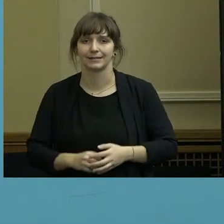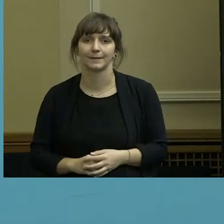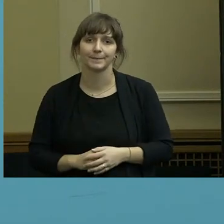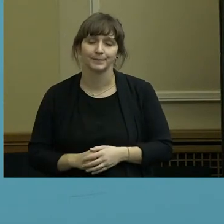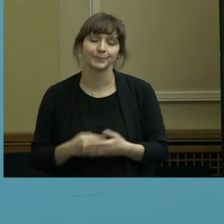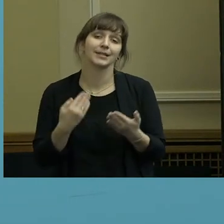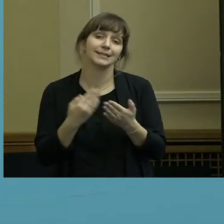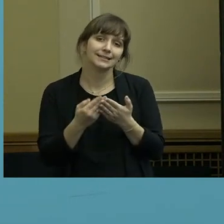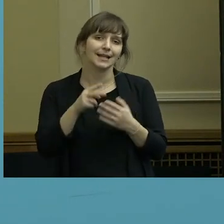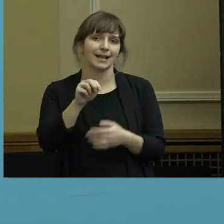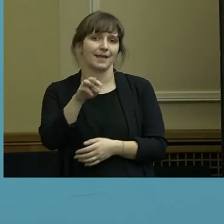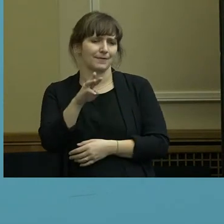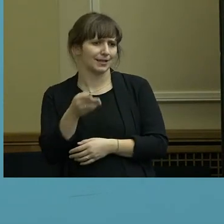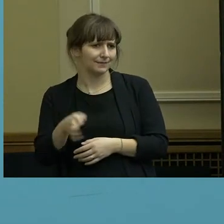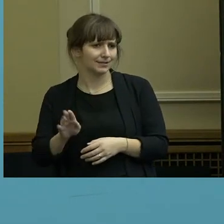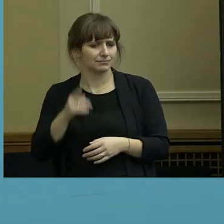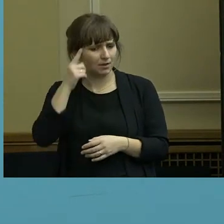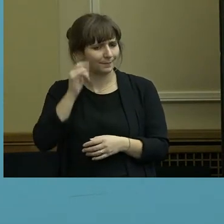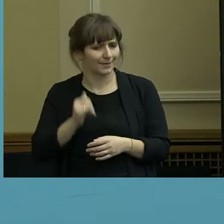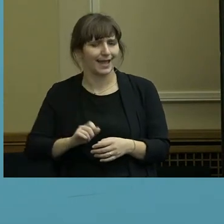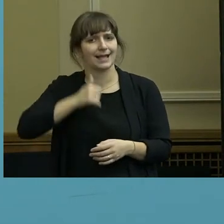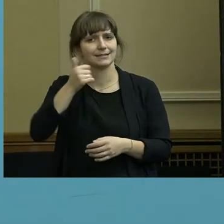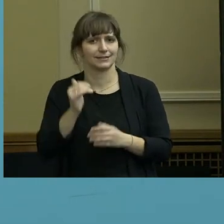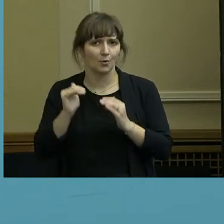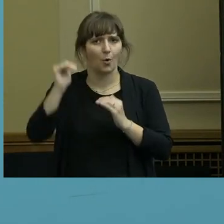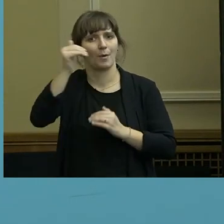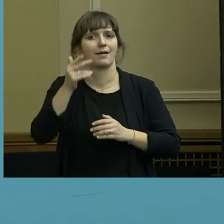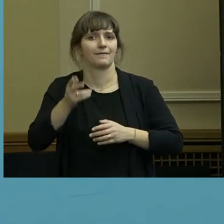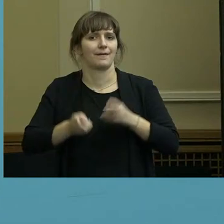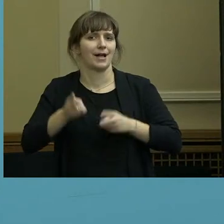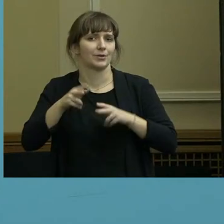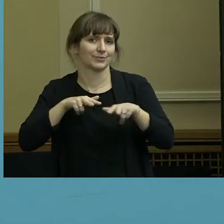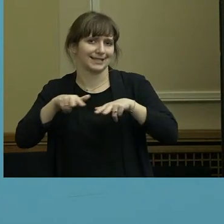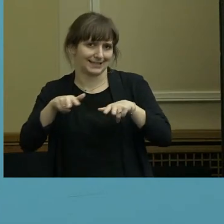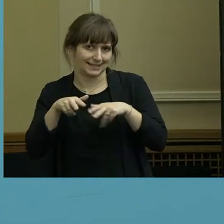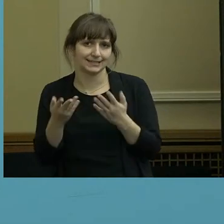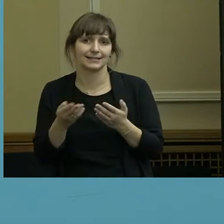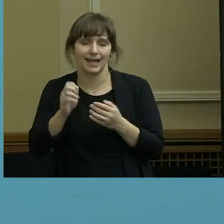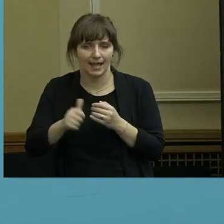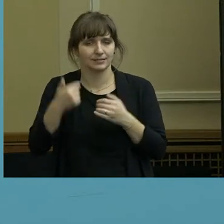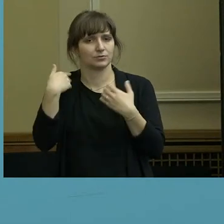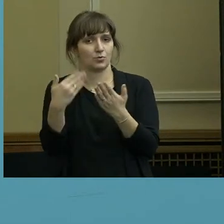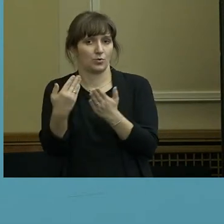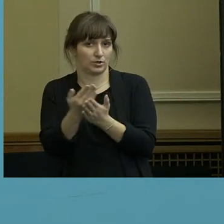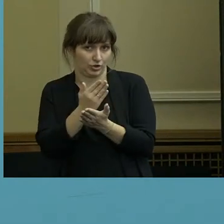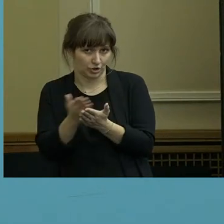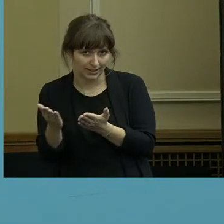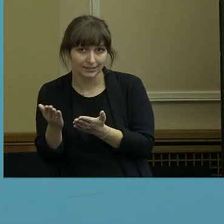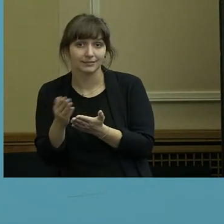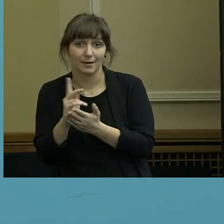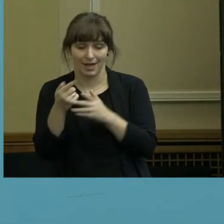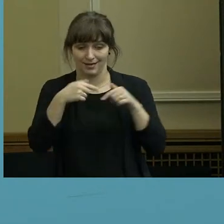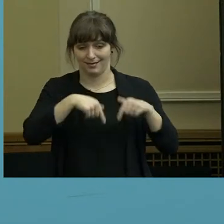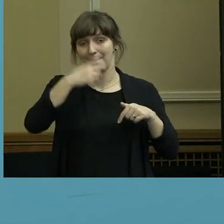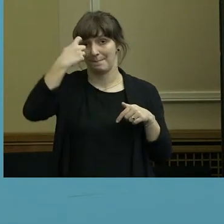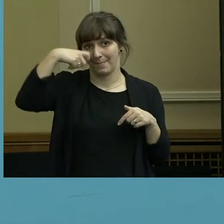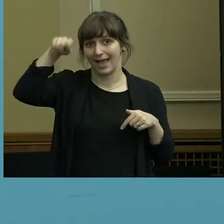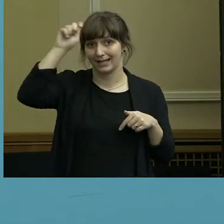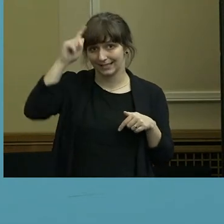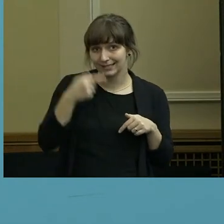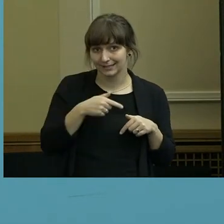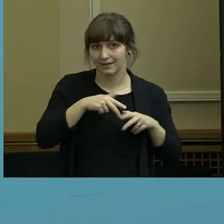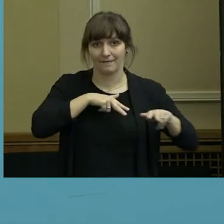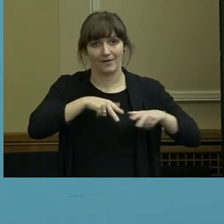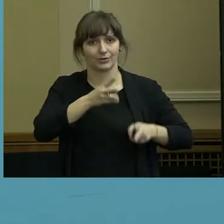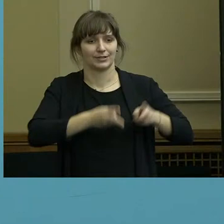das erste Oberverwaltungsgericht nach meiner Kenntnis, das zu diesem Thema entschieden hat. Aber es ist so, dass das zu einem deutlich anderen Ergebnis gekommen ist als das Verwaltungsgericht in